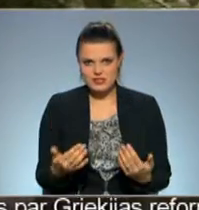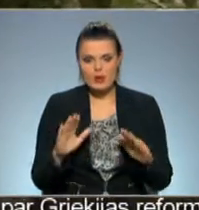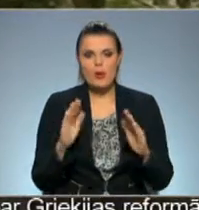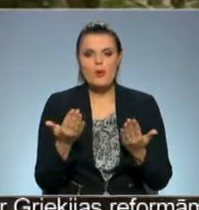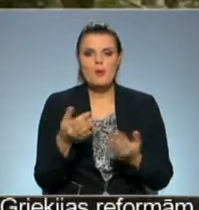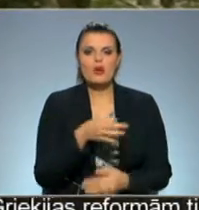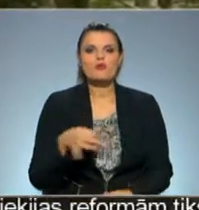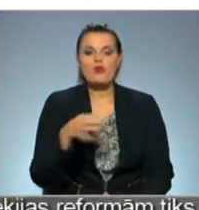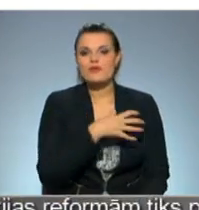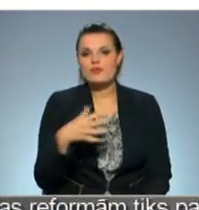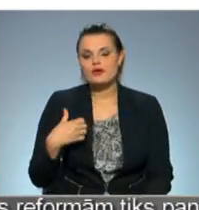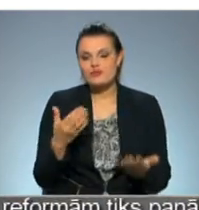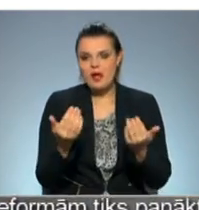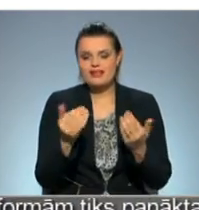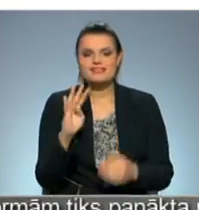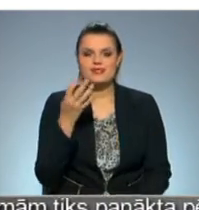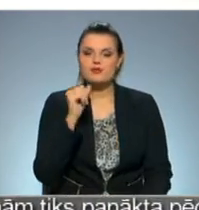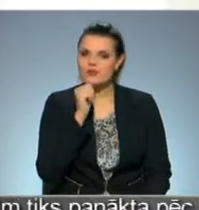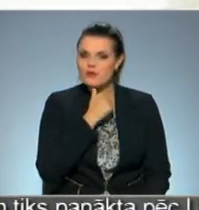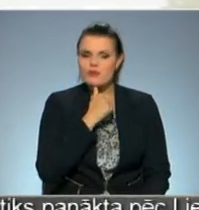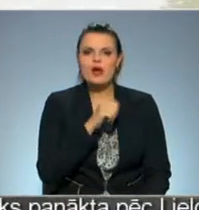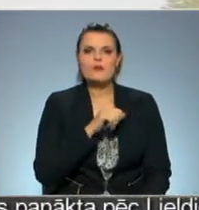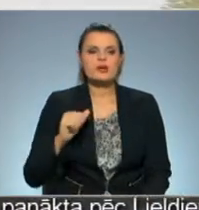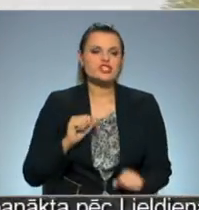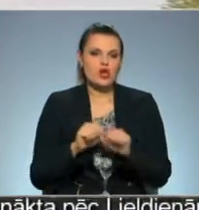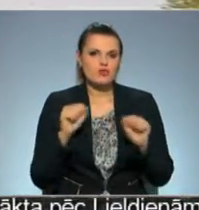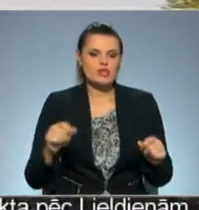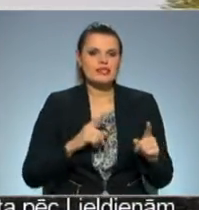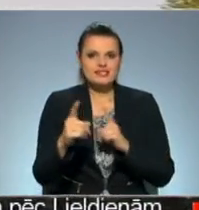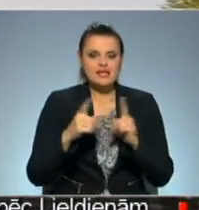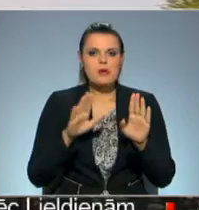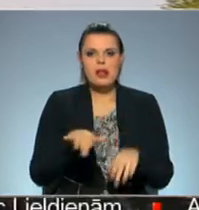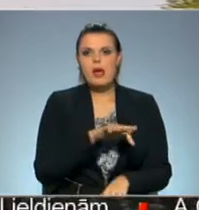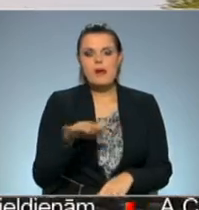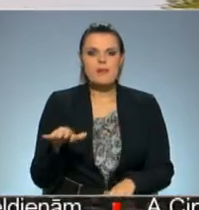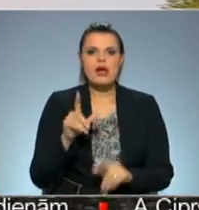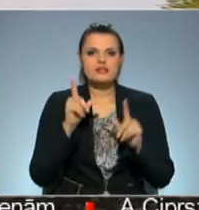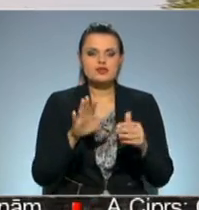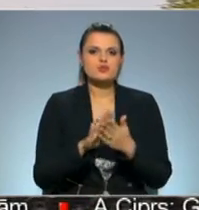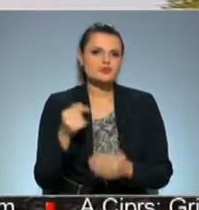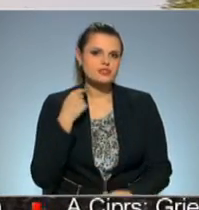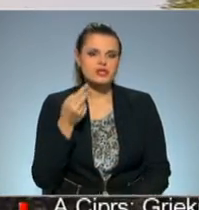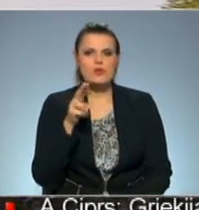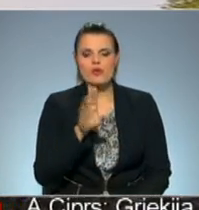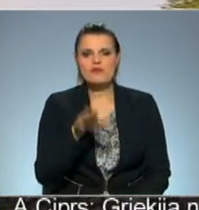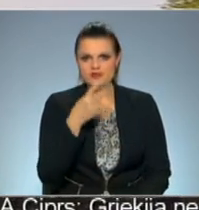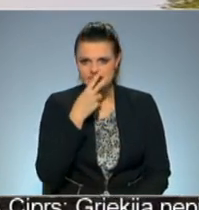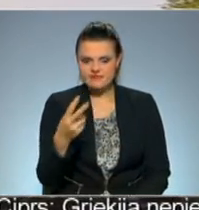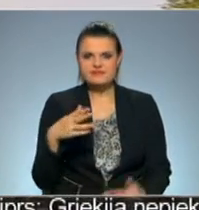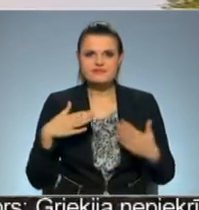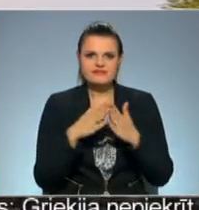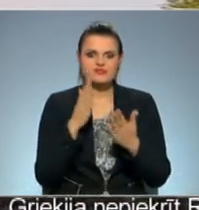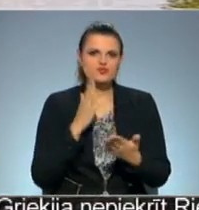Tikmēr novada pašvaldības aicināt, 4. maijā pašs nodrošināt transport, lai bērni tikt uz Rīku un varētu vērot svētku